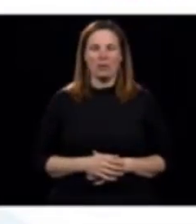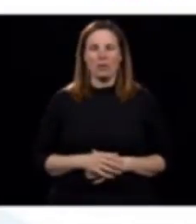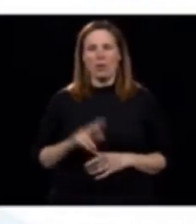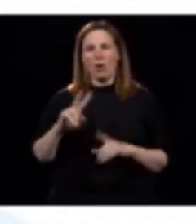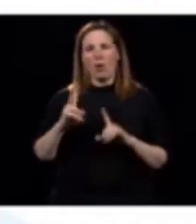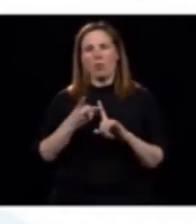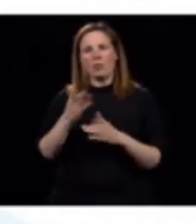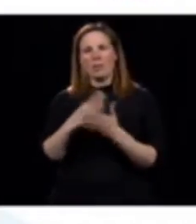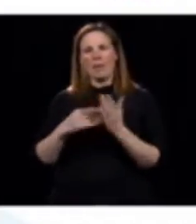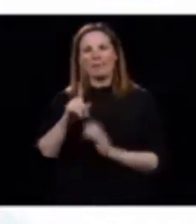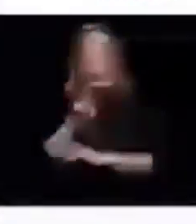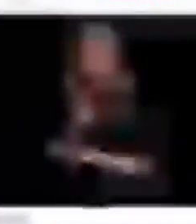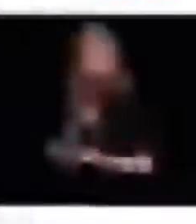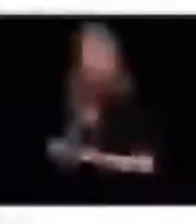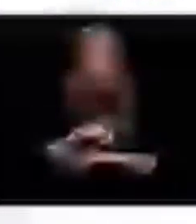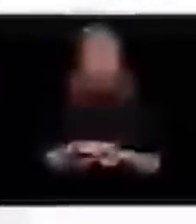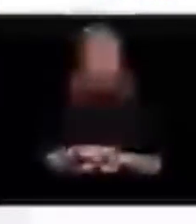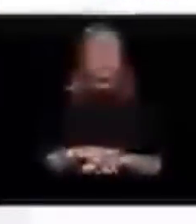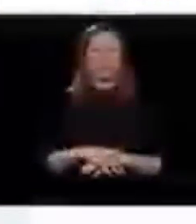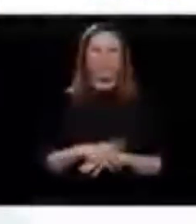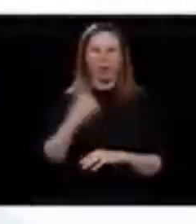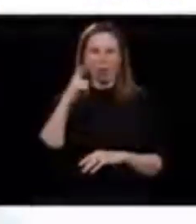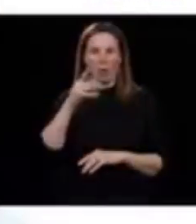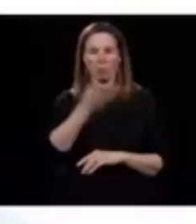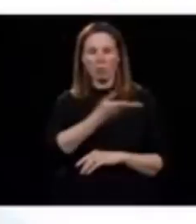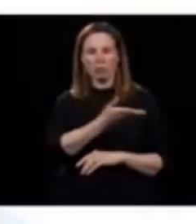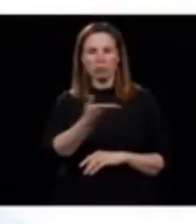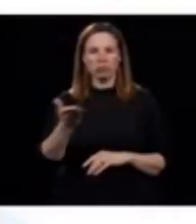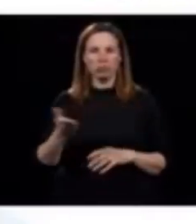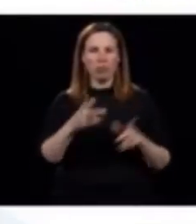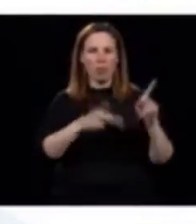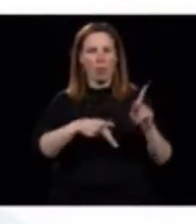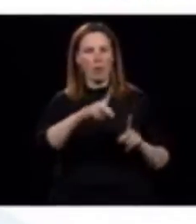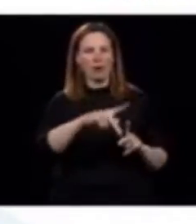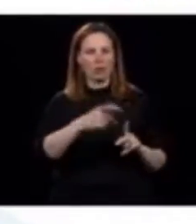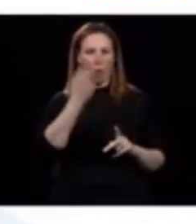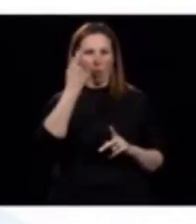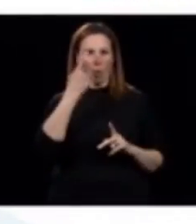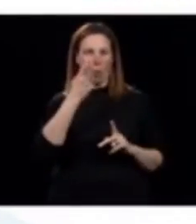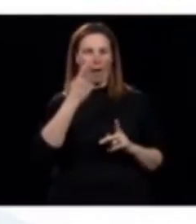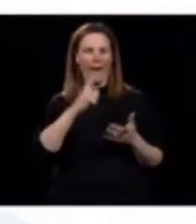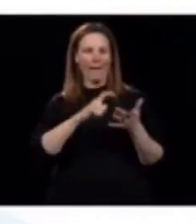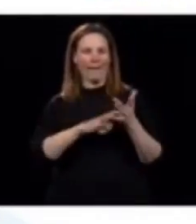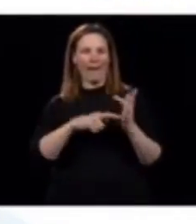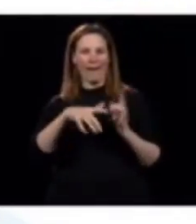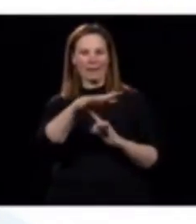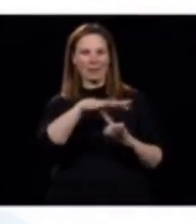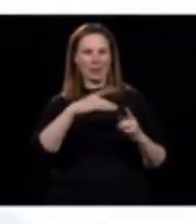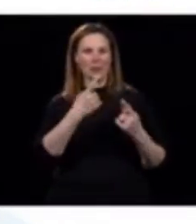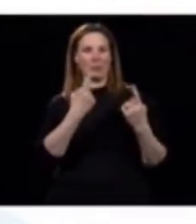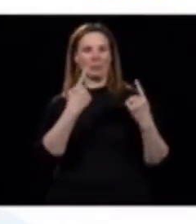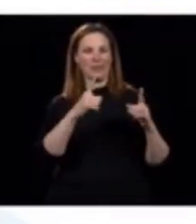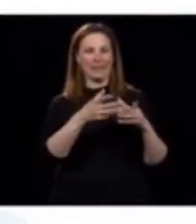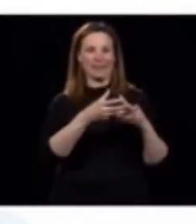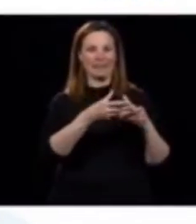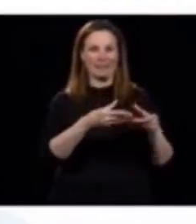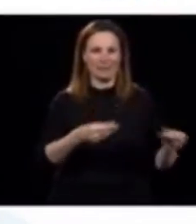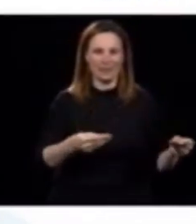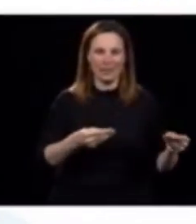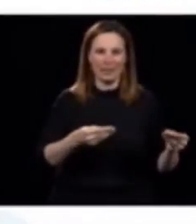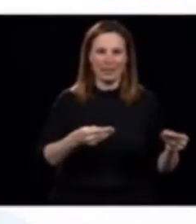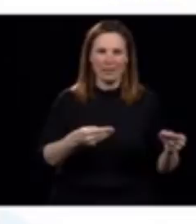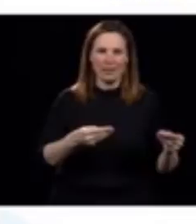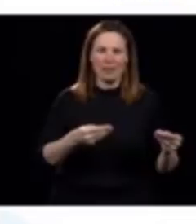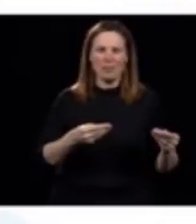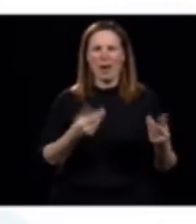Quelles données, justement, pour justement que les gens commencent à voir un peu le bout du tunnel, là, quelles données – je m'adresse peut-être